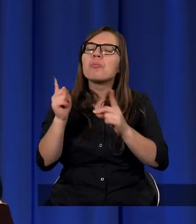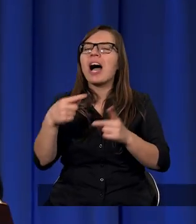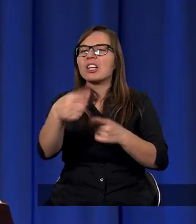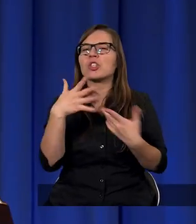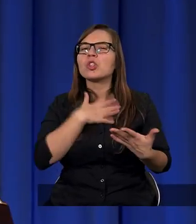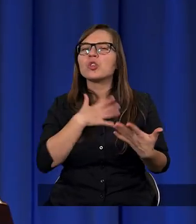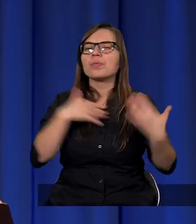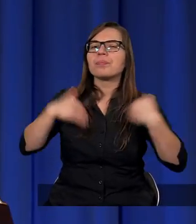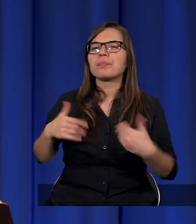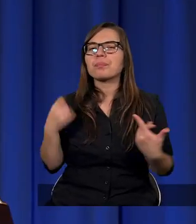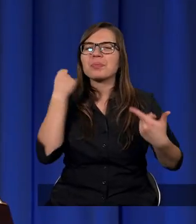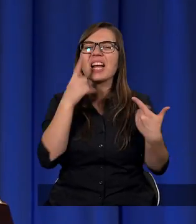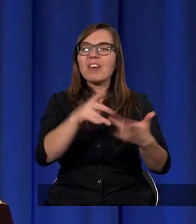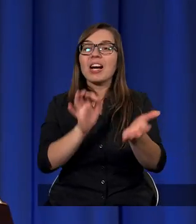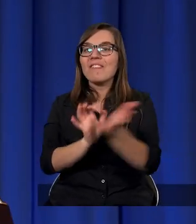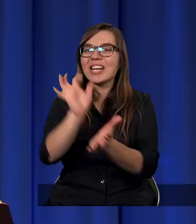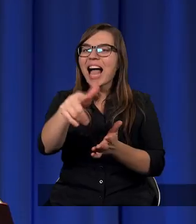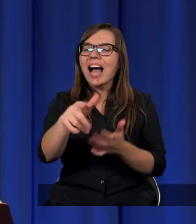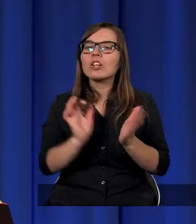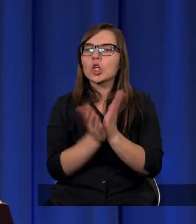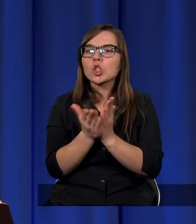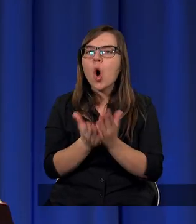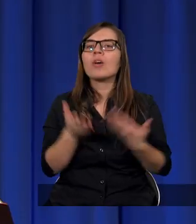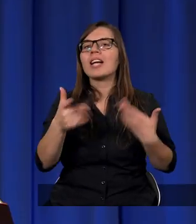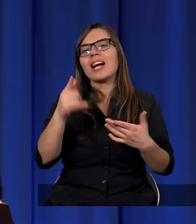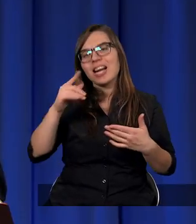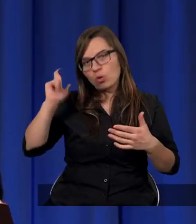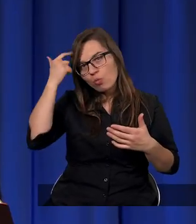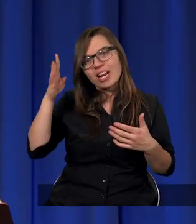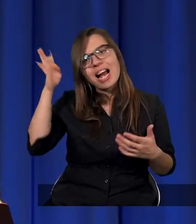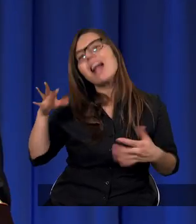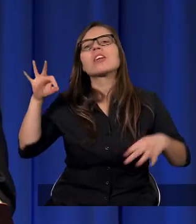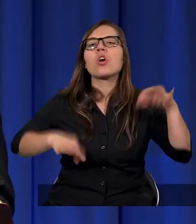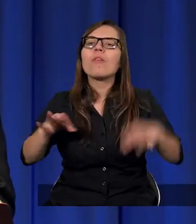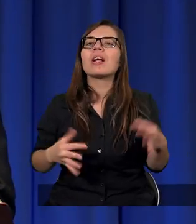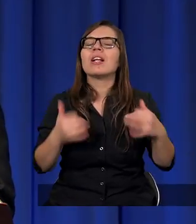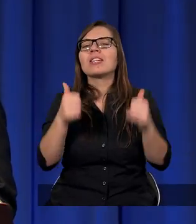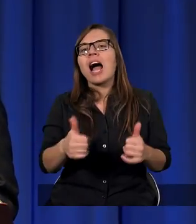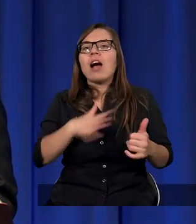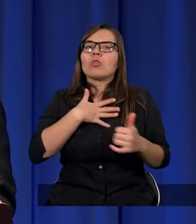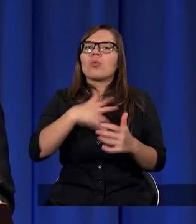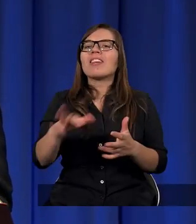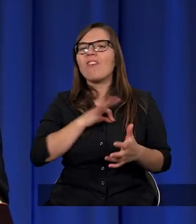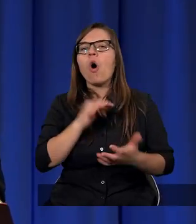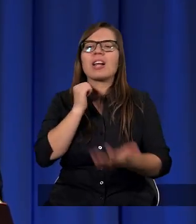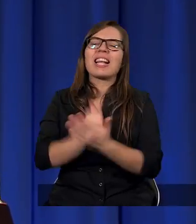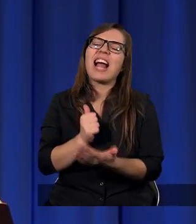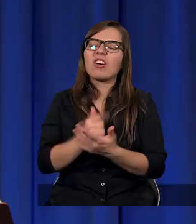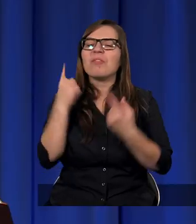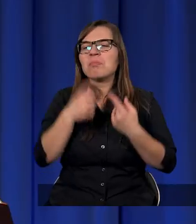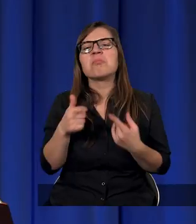już po wydaniu tej książki na jednym ze zjazdów Generalnej Konferencji, no dalej jednak stał na tym swoim stanowisku, że